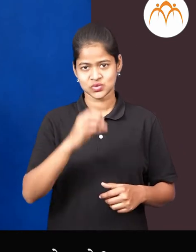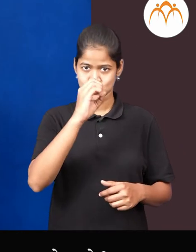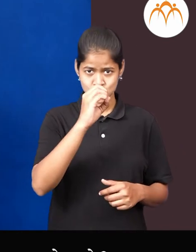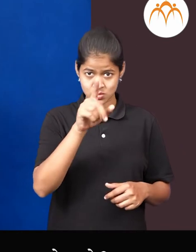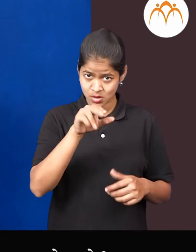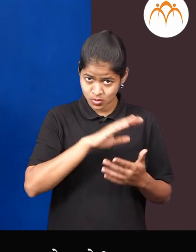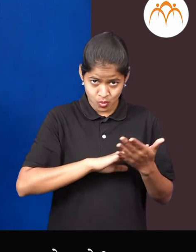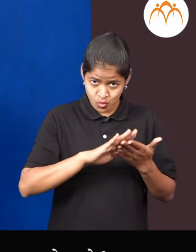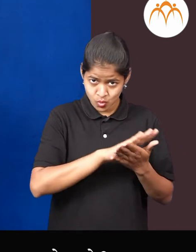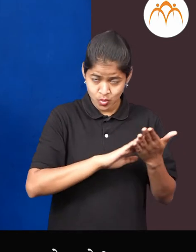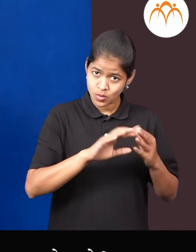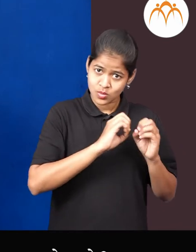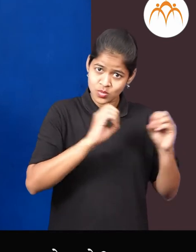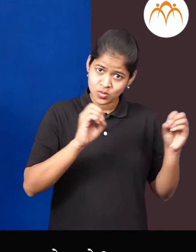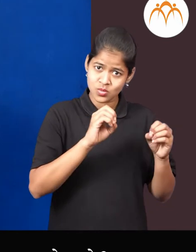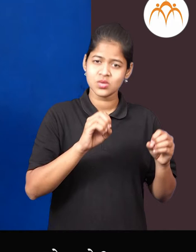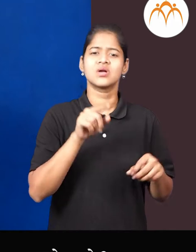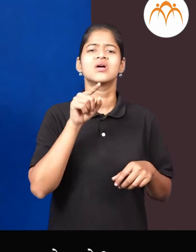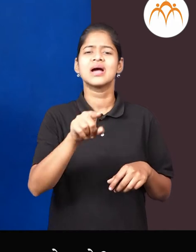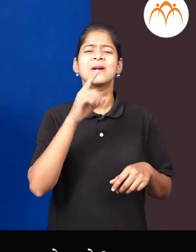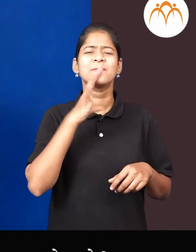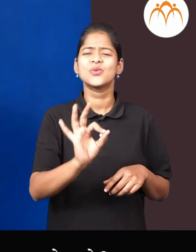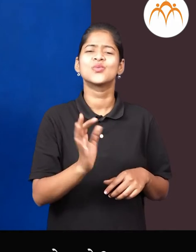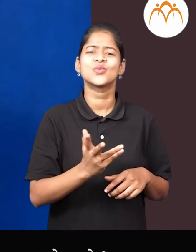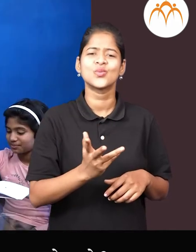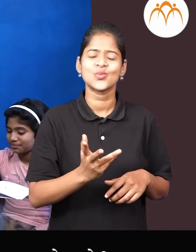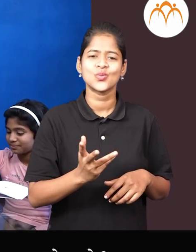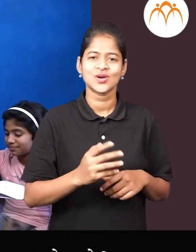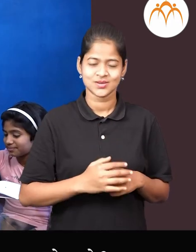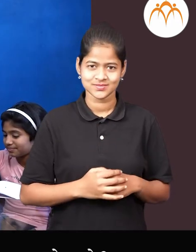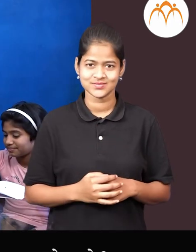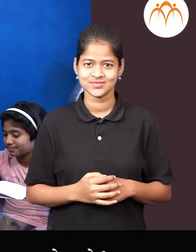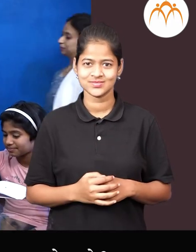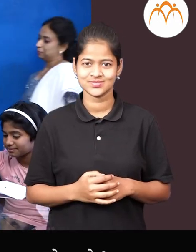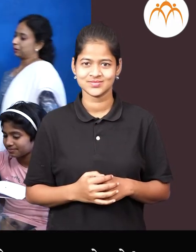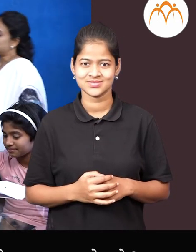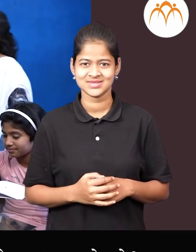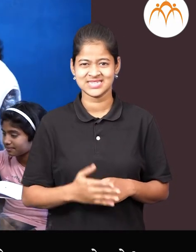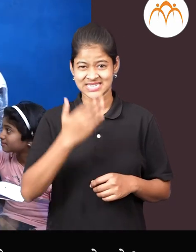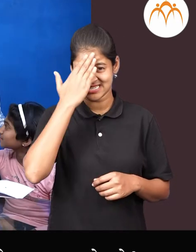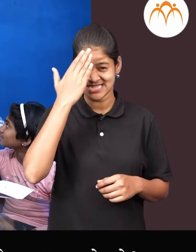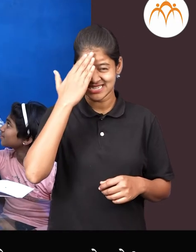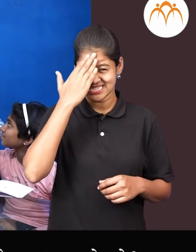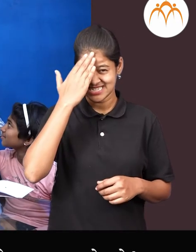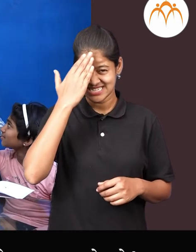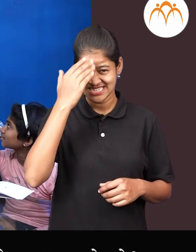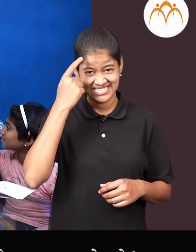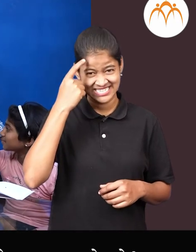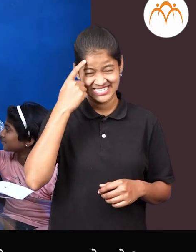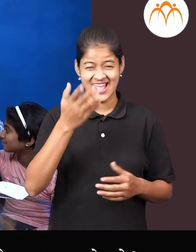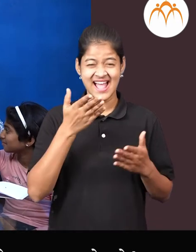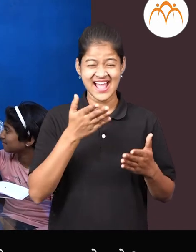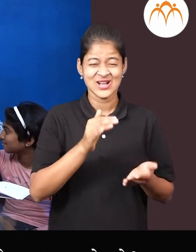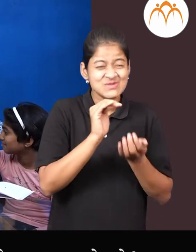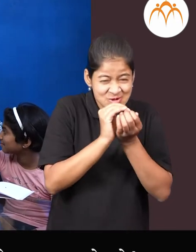शुन्य मंज्य काहीं तरते महत वाचा कसुँआ बाई बाई बाई बाई बाई केवडूस्च